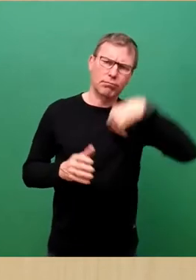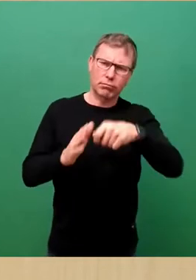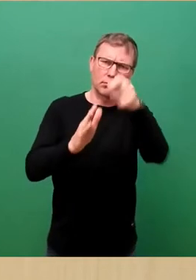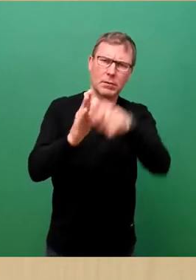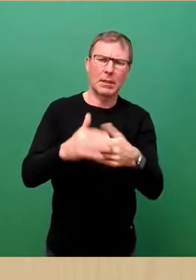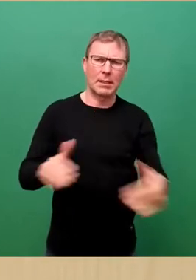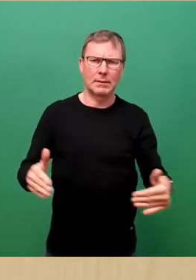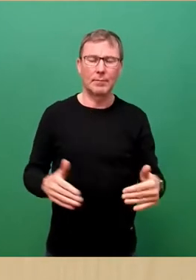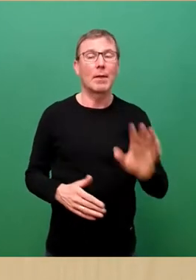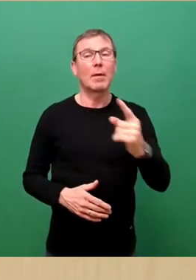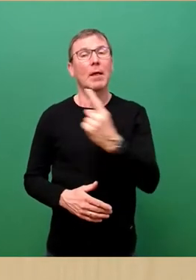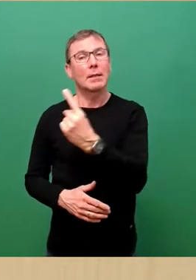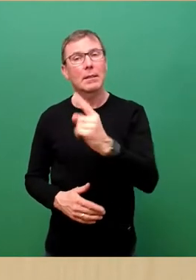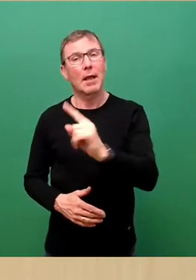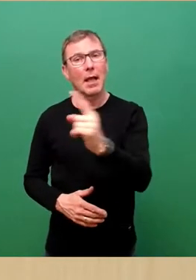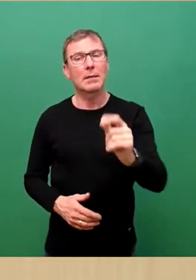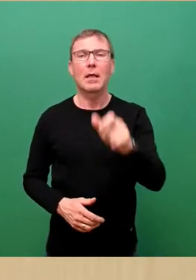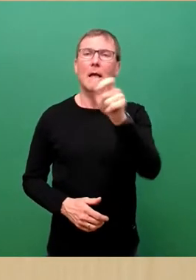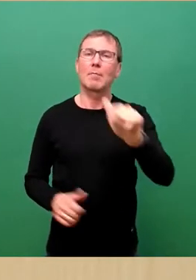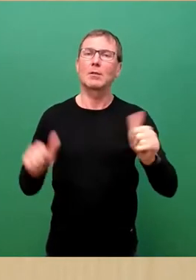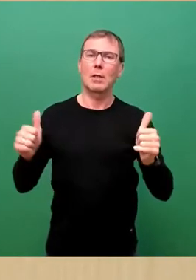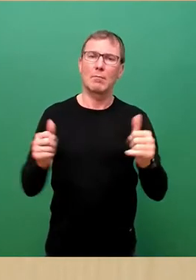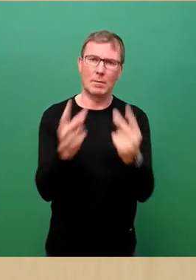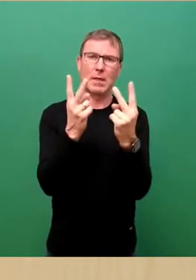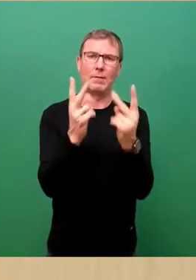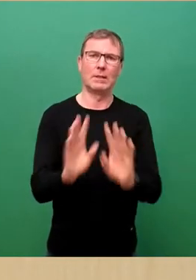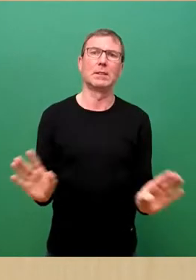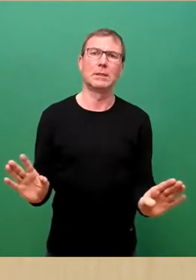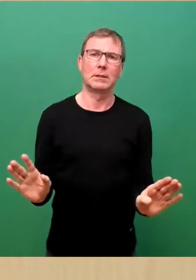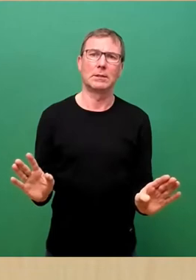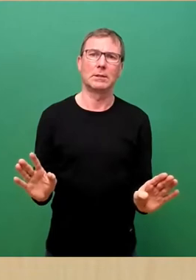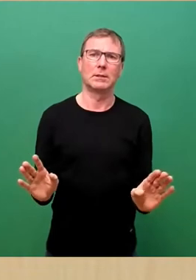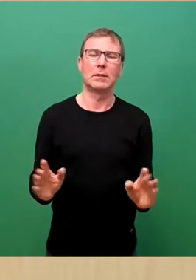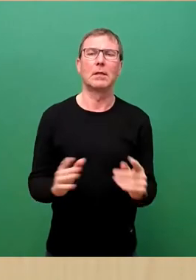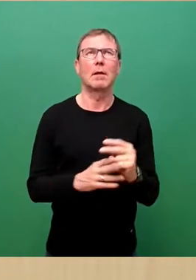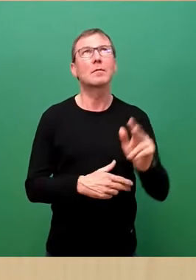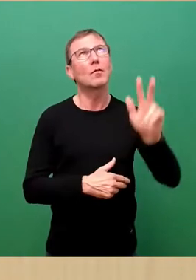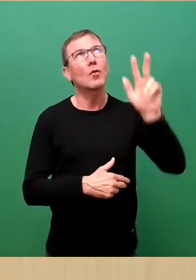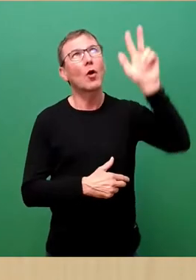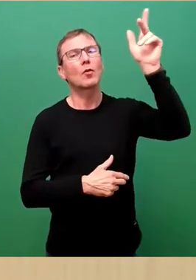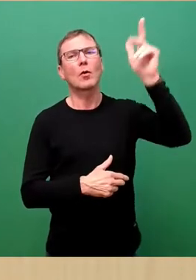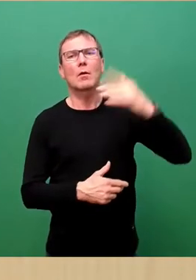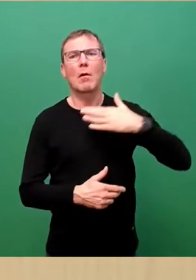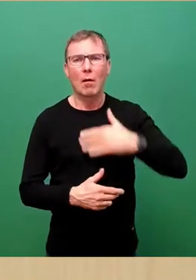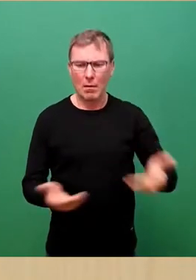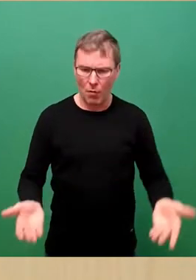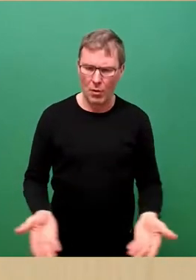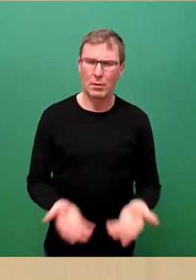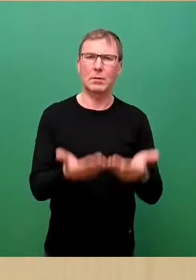Jedes einzelne Menschenleben zählt, weil es von Gott gewollt und